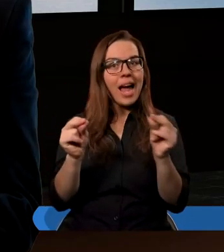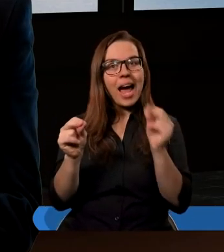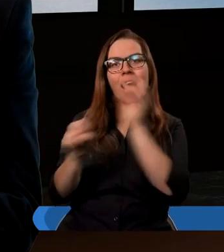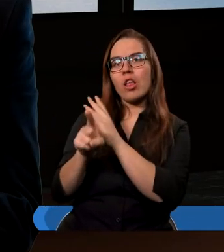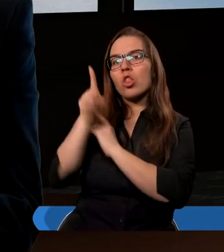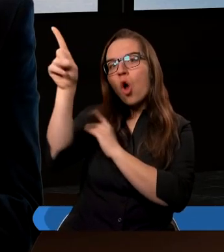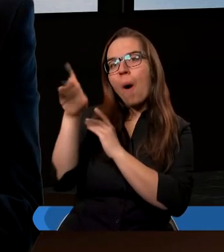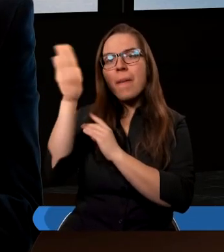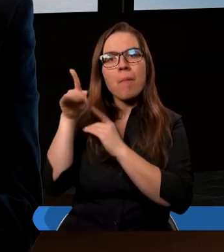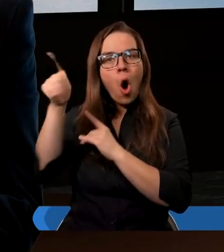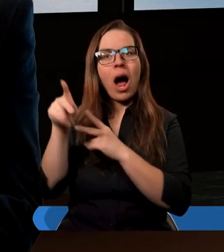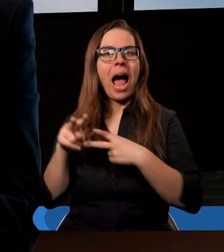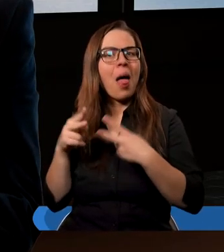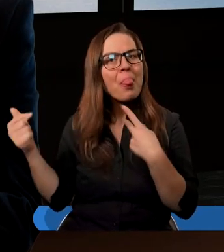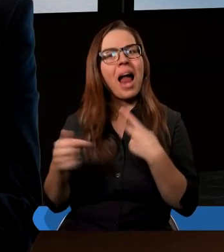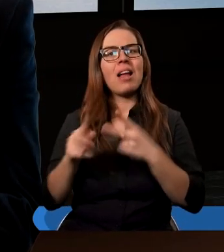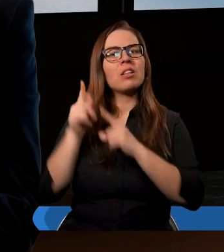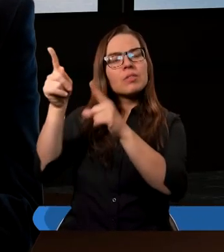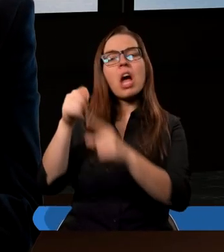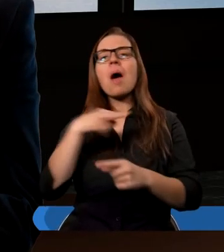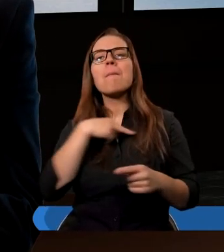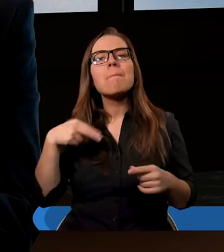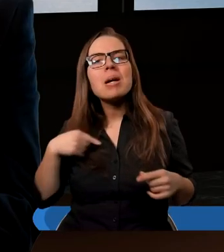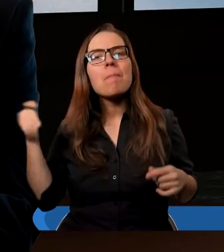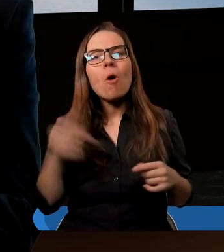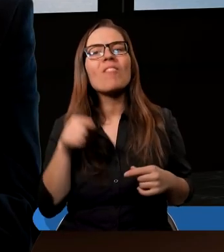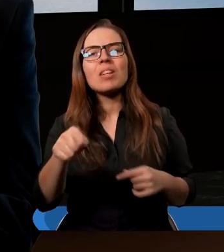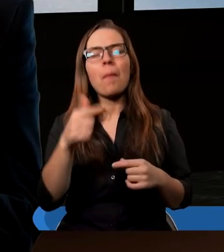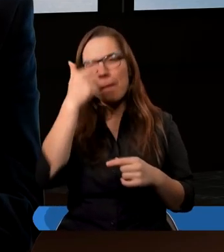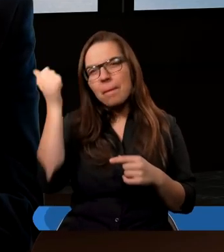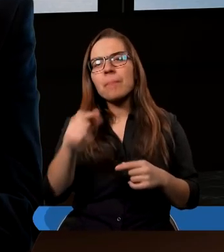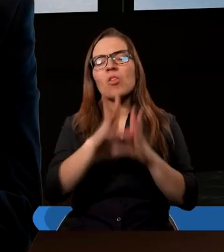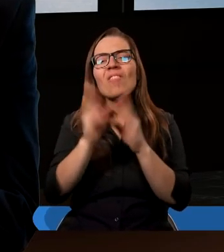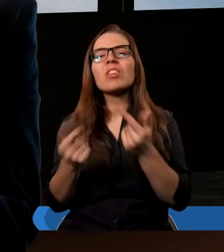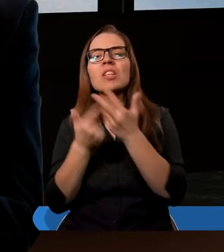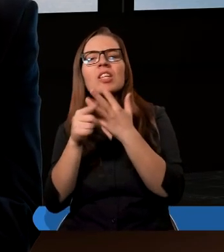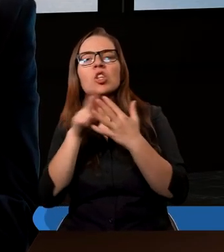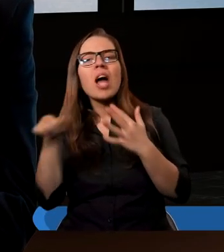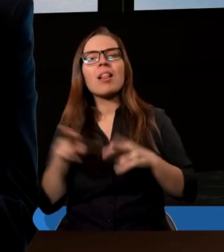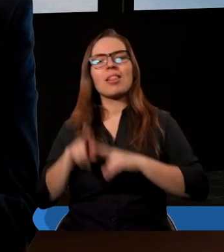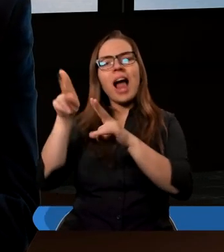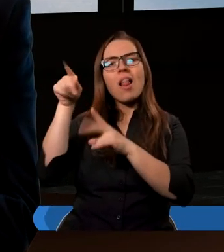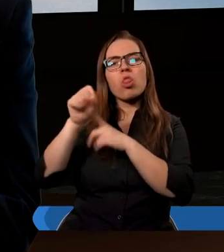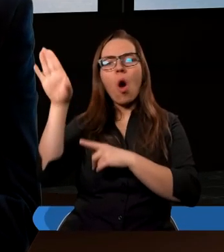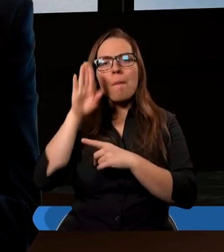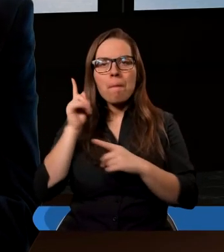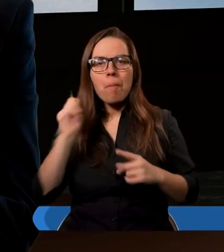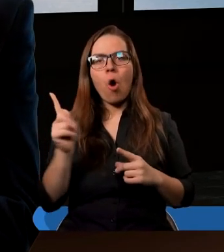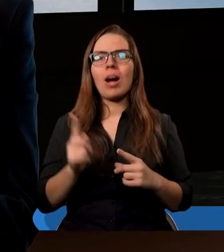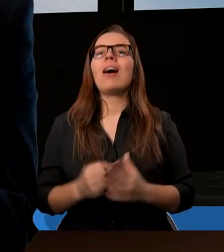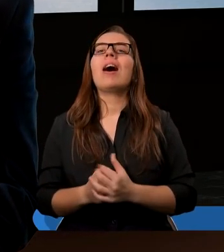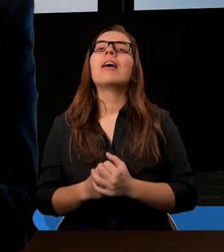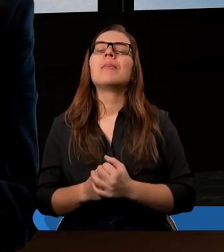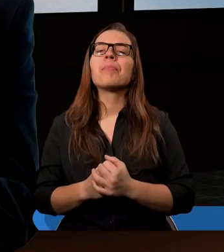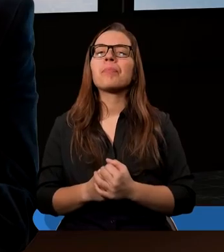Bo od tego powinno się zaczynać chrześcijańska uczciwość. I spotykam wielu chrześcijań,